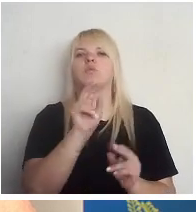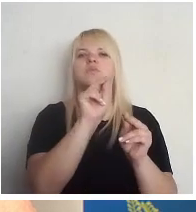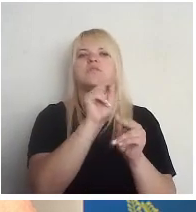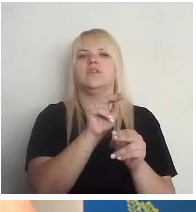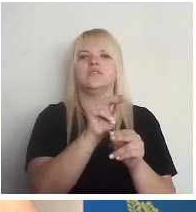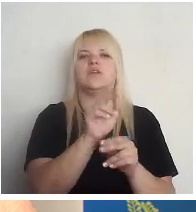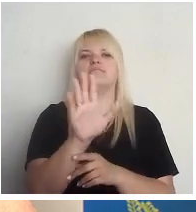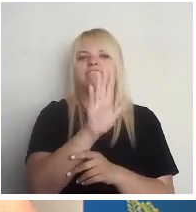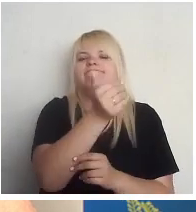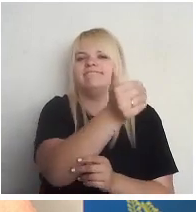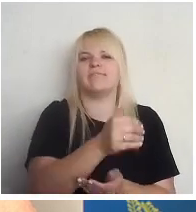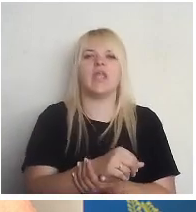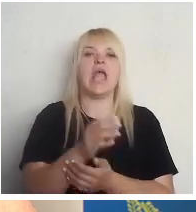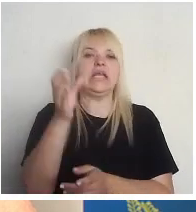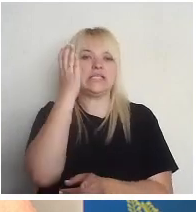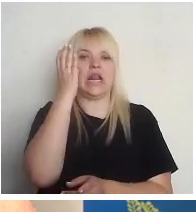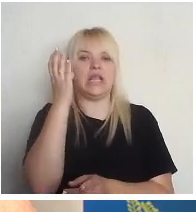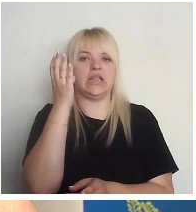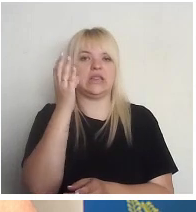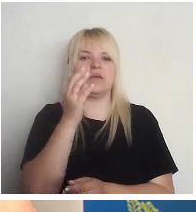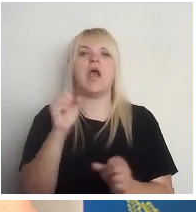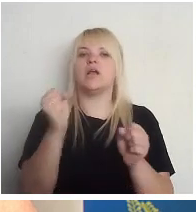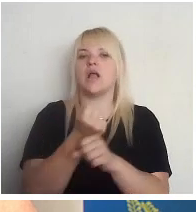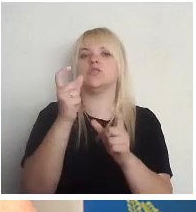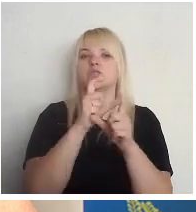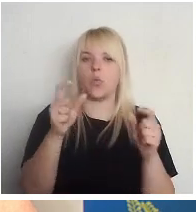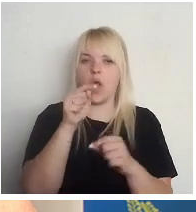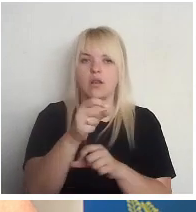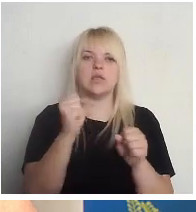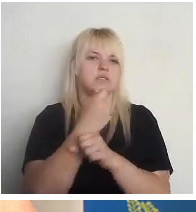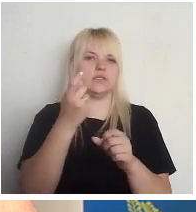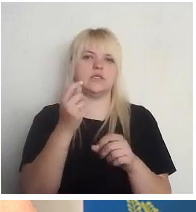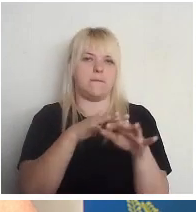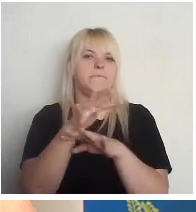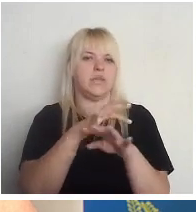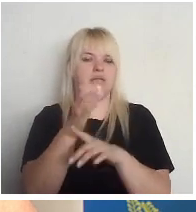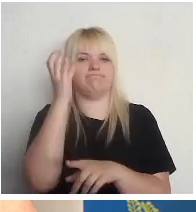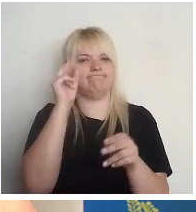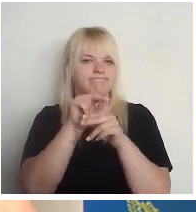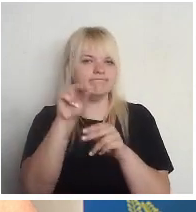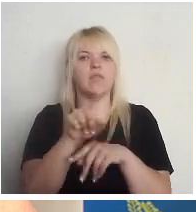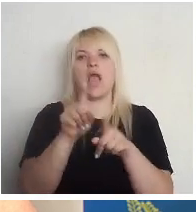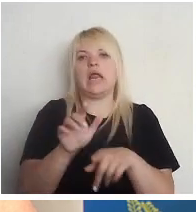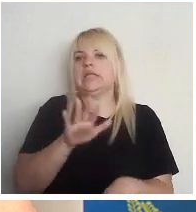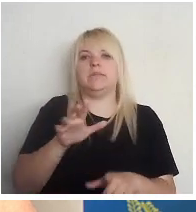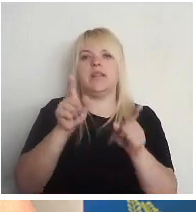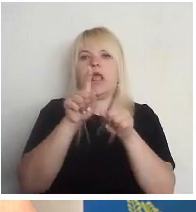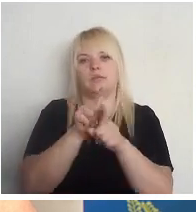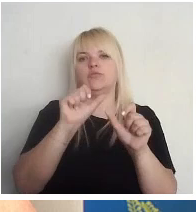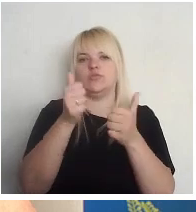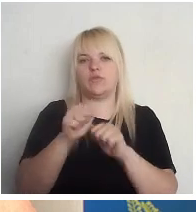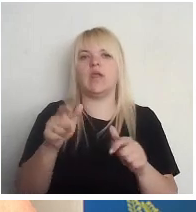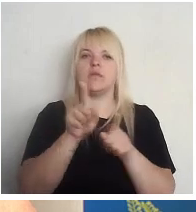izglītība, kas ir gan skolā, gan sabiedrībā, un es pieņemu arī ģimenei tādā pašā veidā, arī